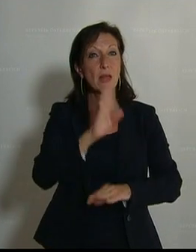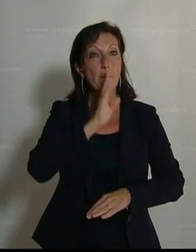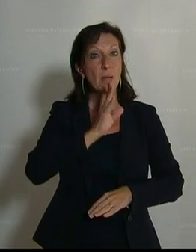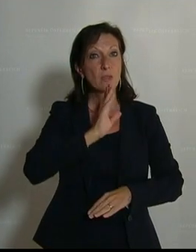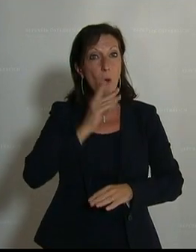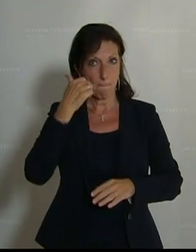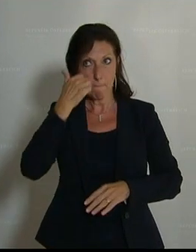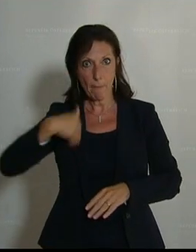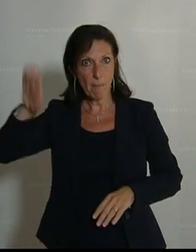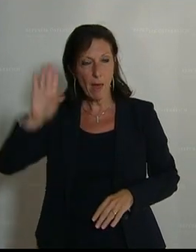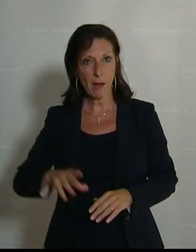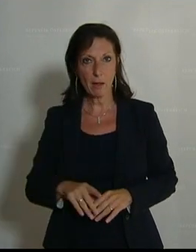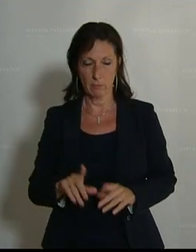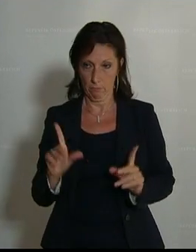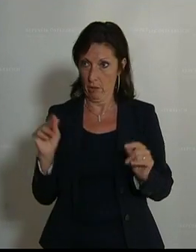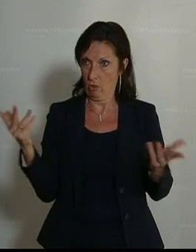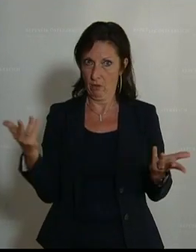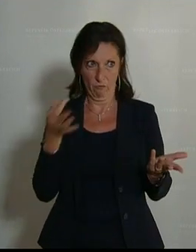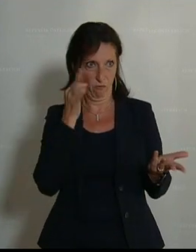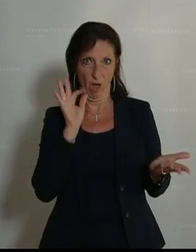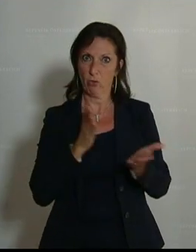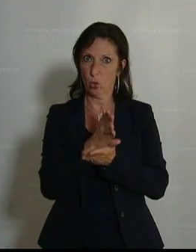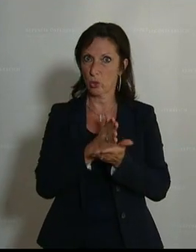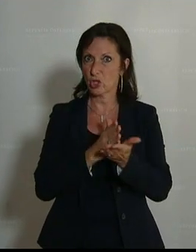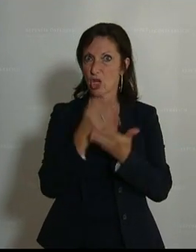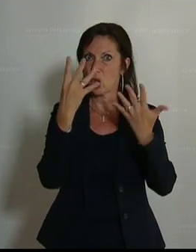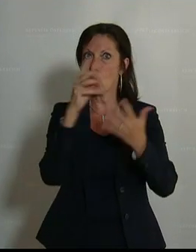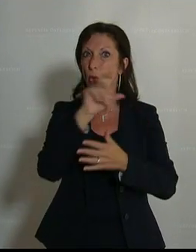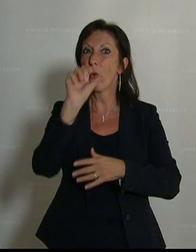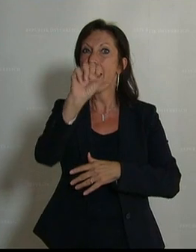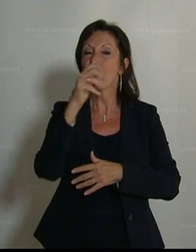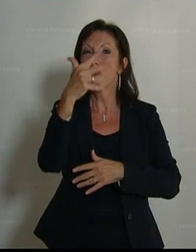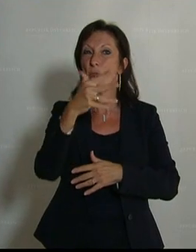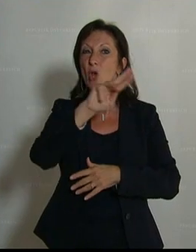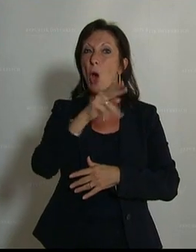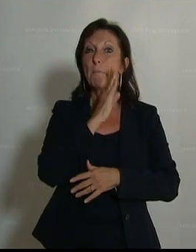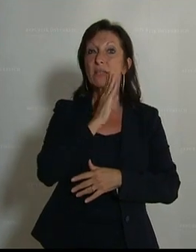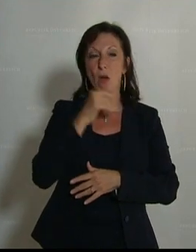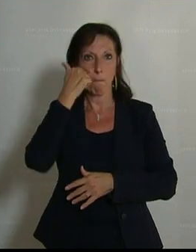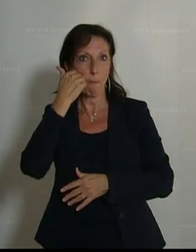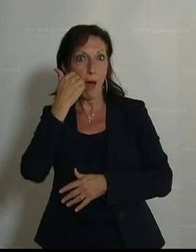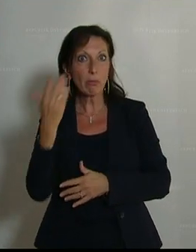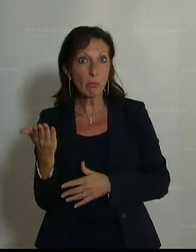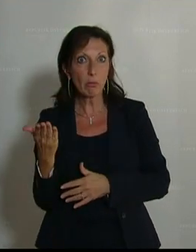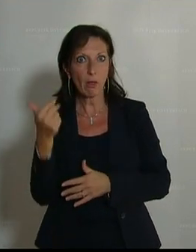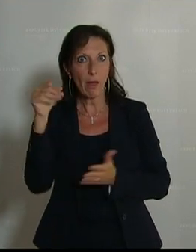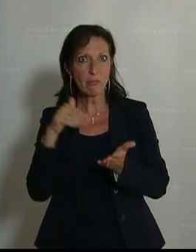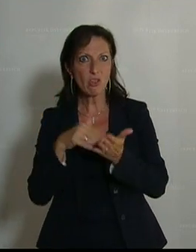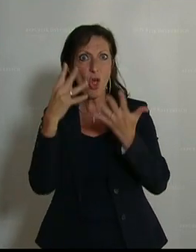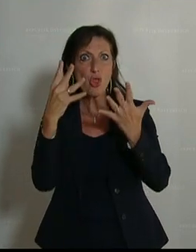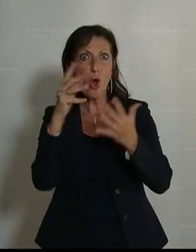Männer. Das heißt in der Realität, eine Frau kriegt im Durchschnitt 951 Euro Pension, ein Mann hingegen 1